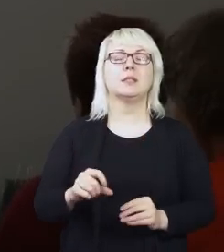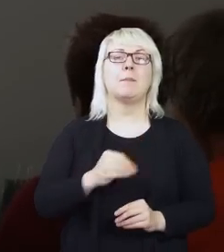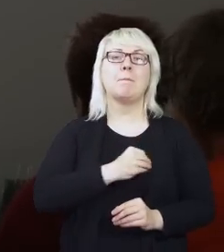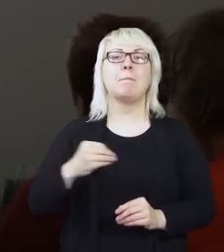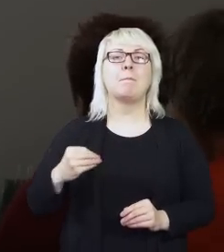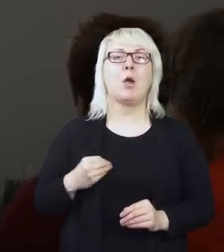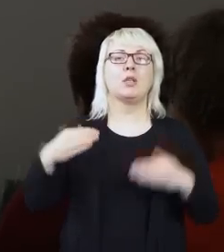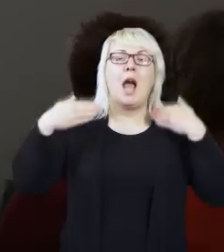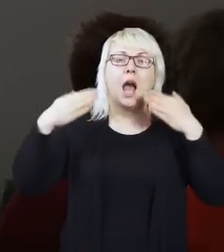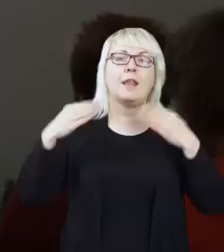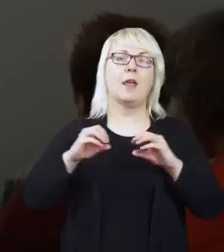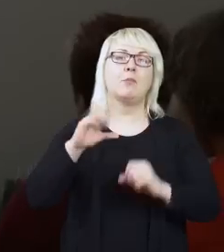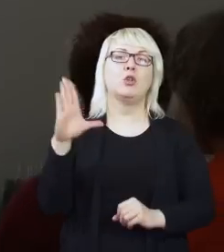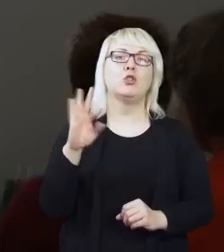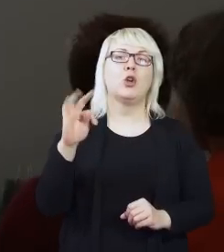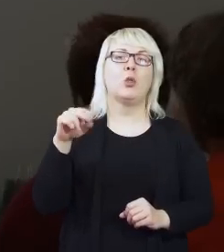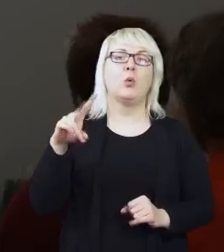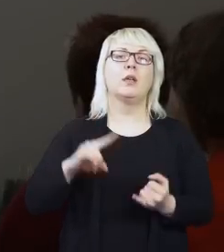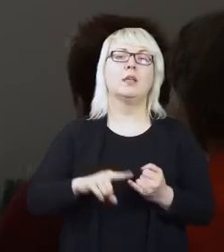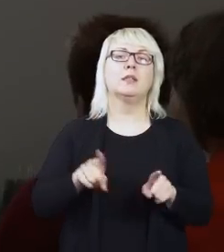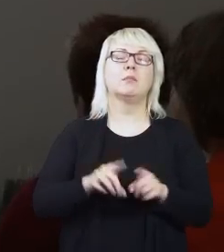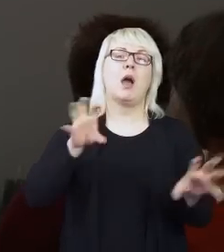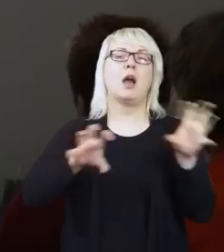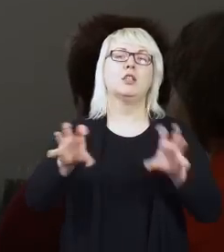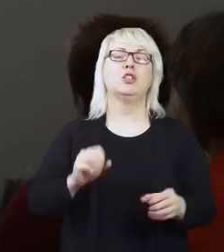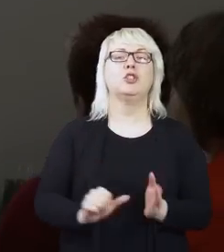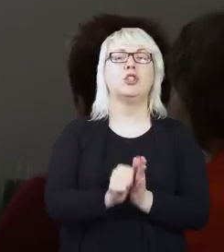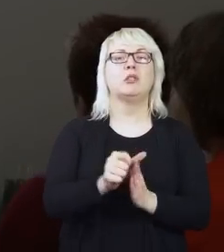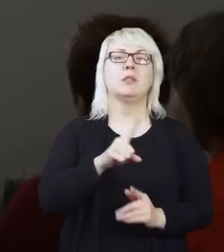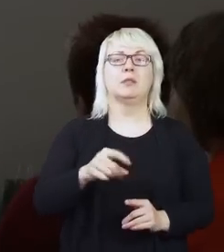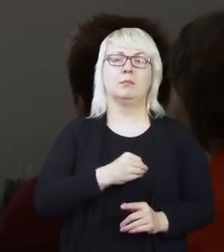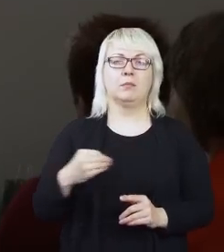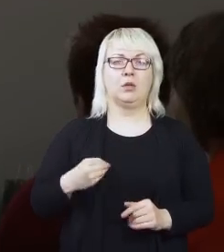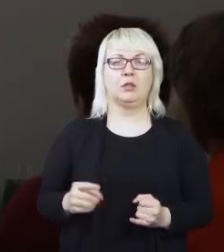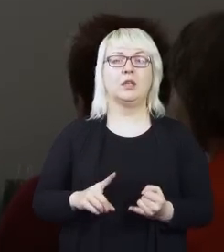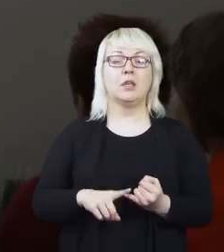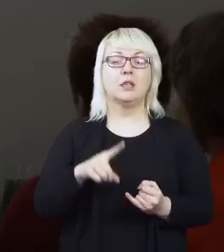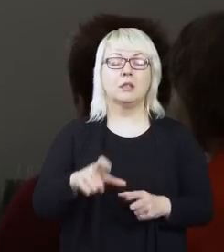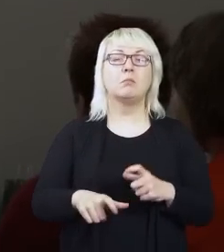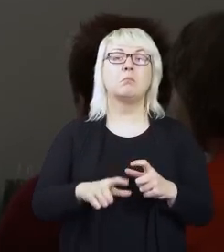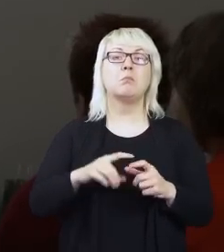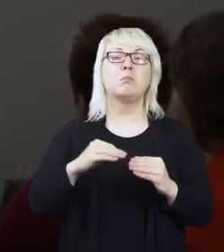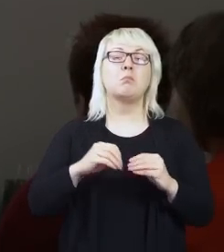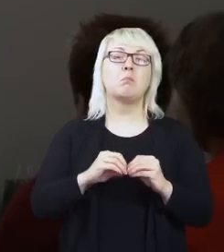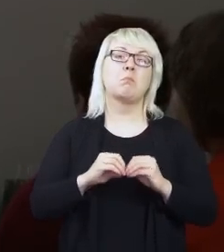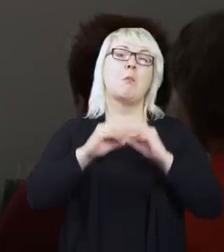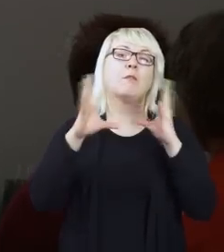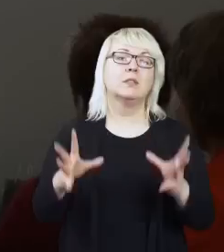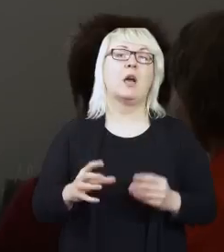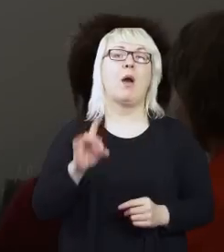Akademii Sztuki, a także artyści i rzeźbiarze z Polski. I podczas tego pleneru powstała